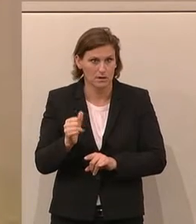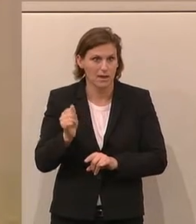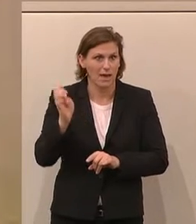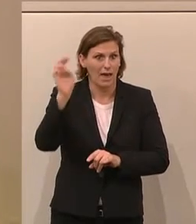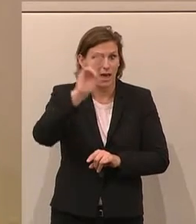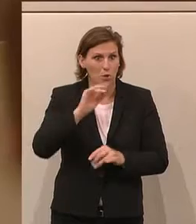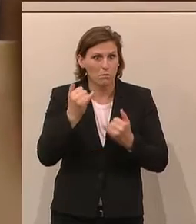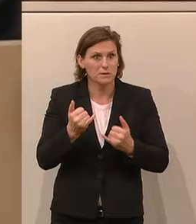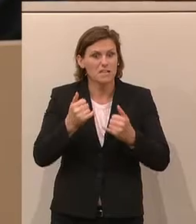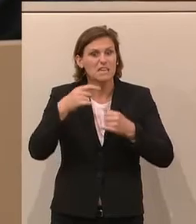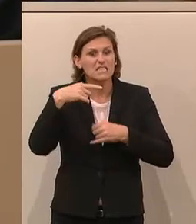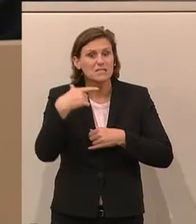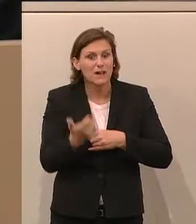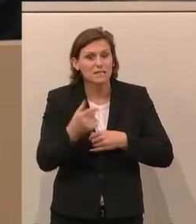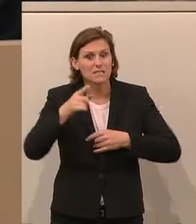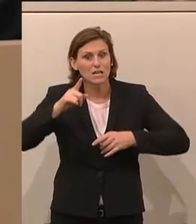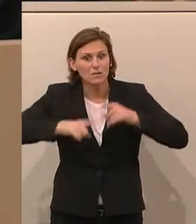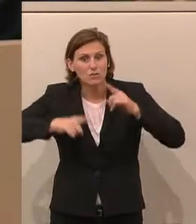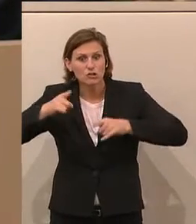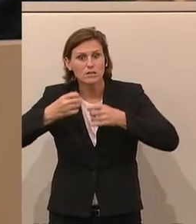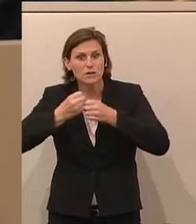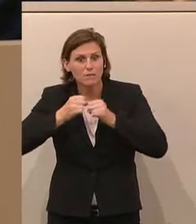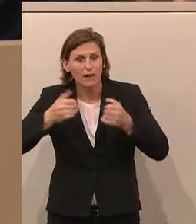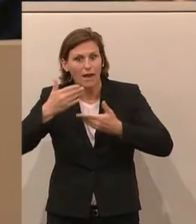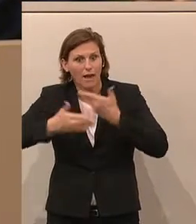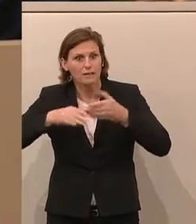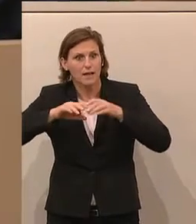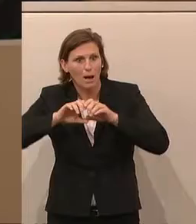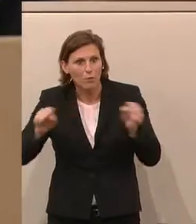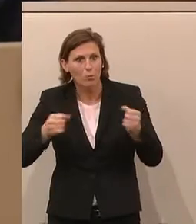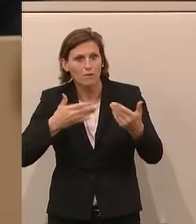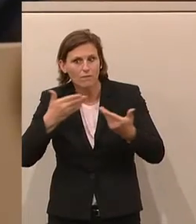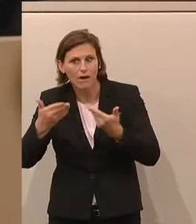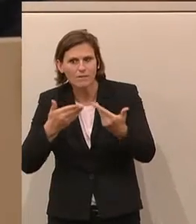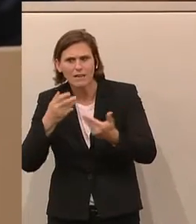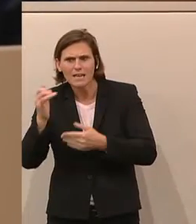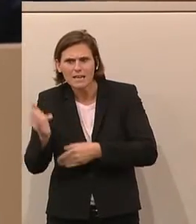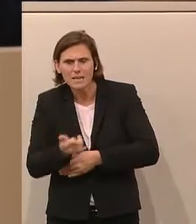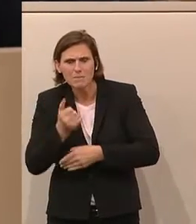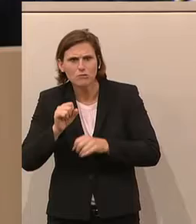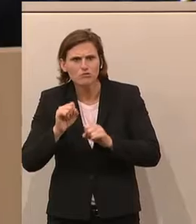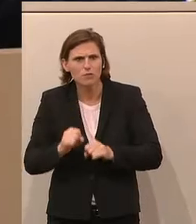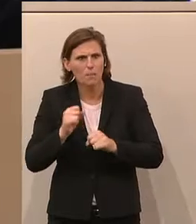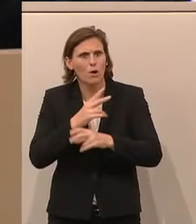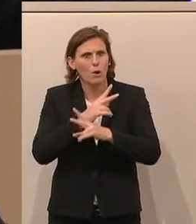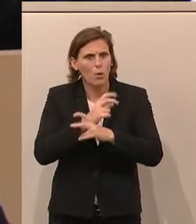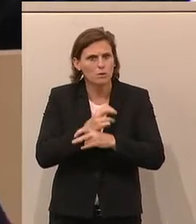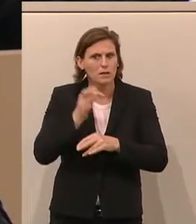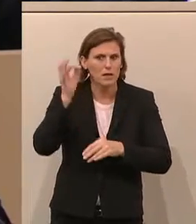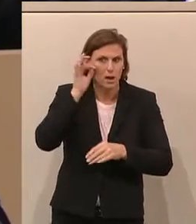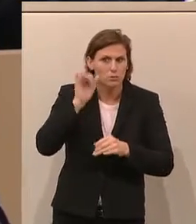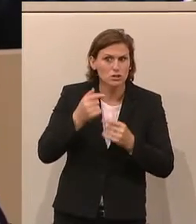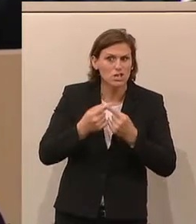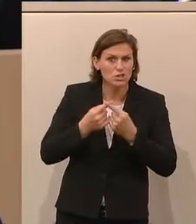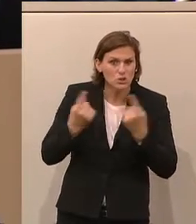verschiedene Freihandelsabkommen zu verhandeln. Und wenn da jedes Mal die Österreicher glauben, sie müssen einen